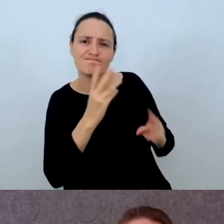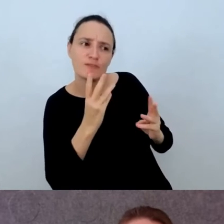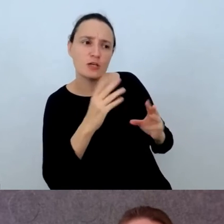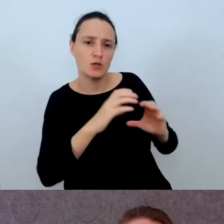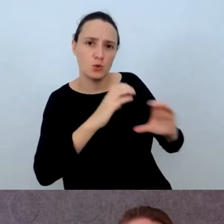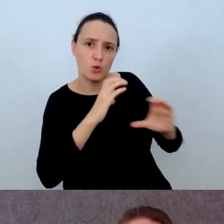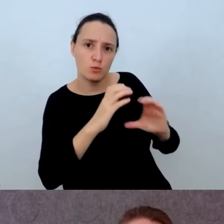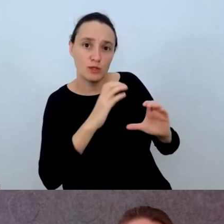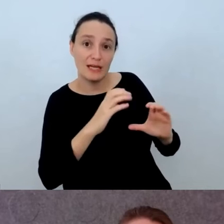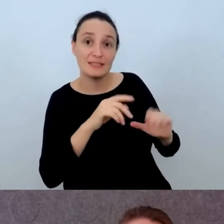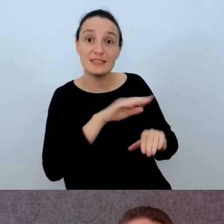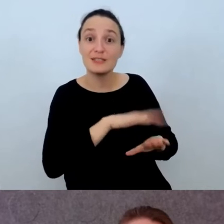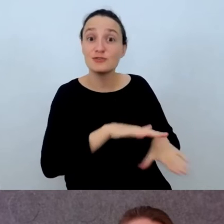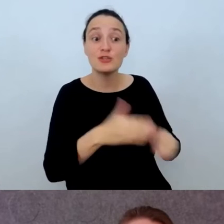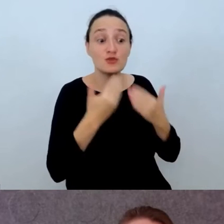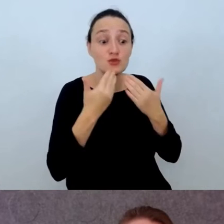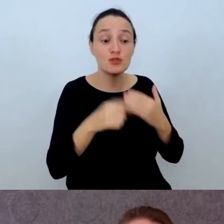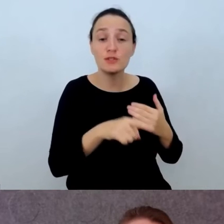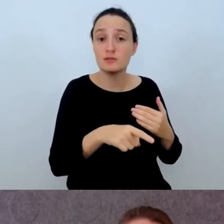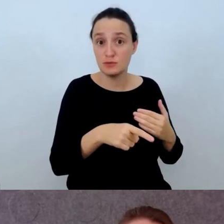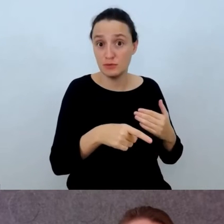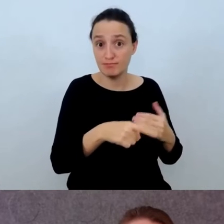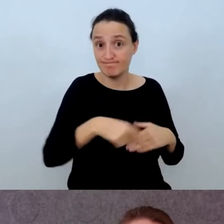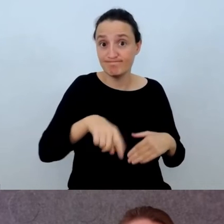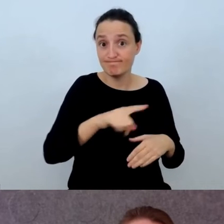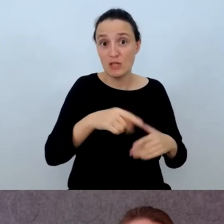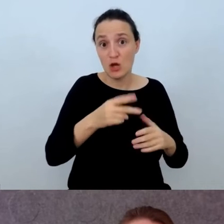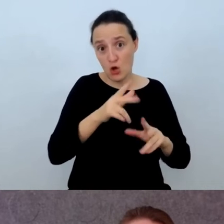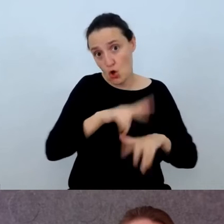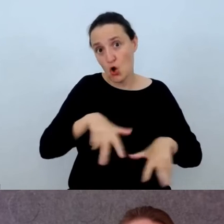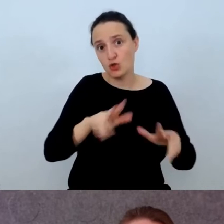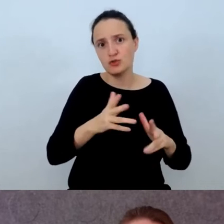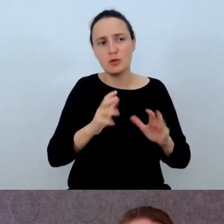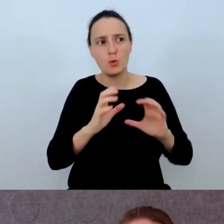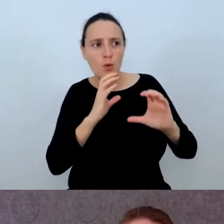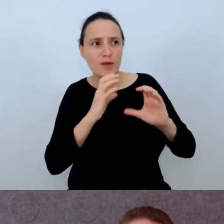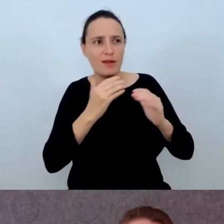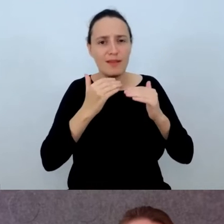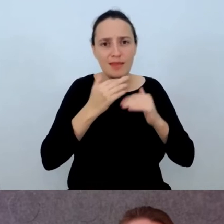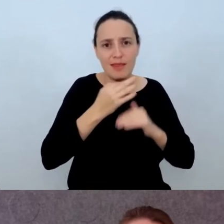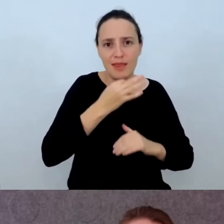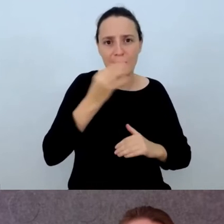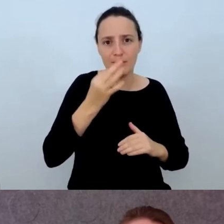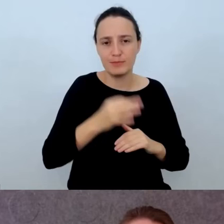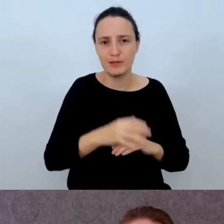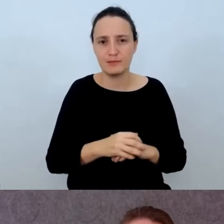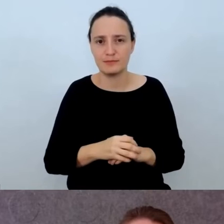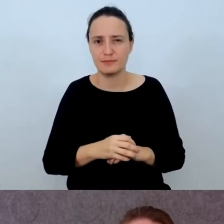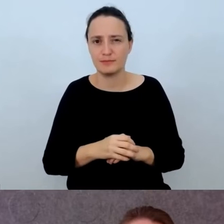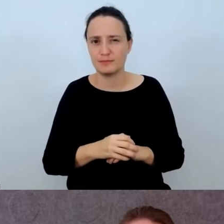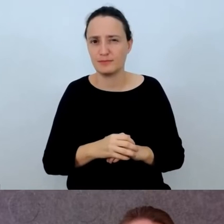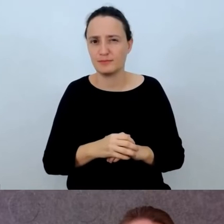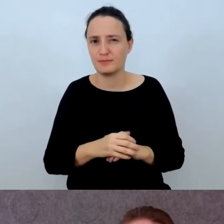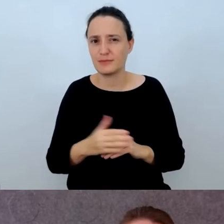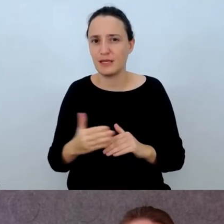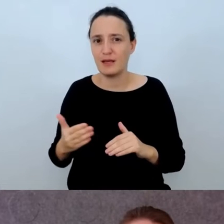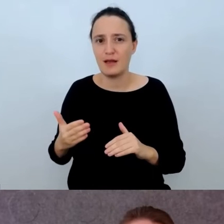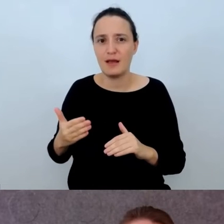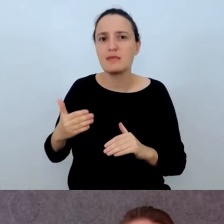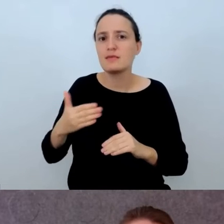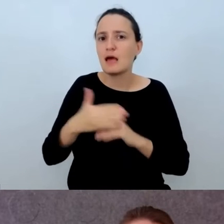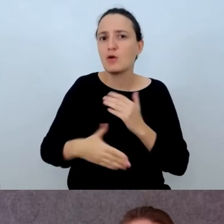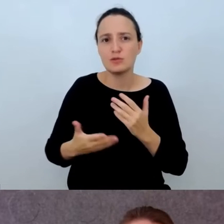dzięki którym rodziny lepiej się komunikują. No i na koniec kolejny bardzo ważny element.